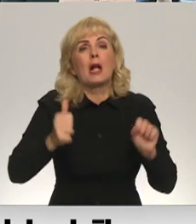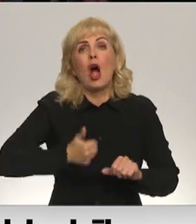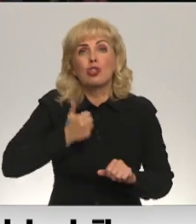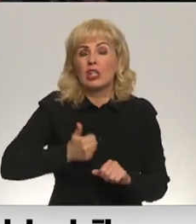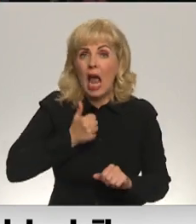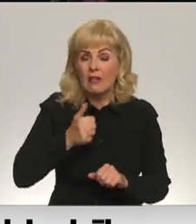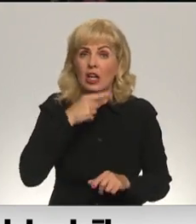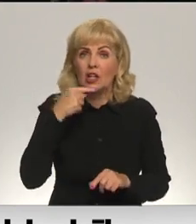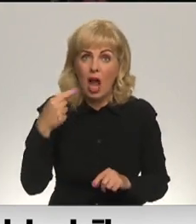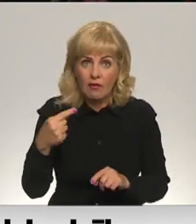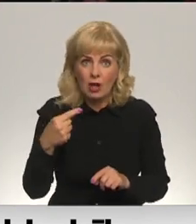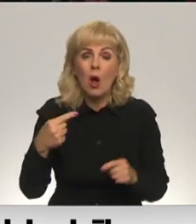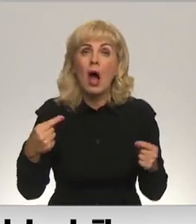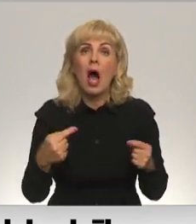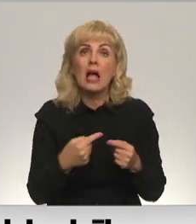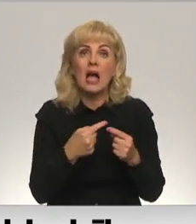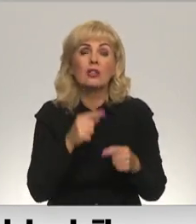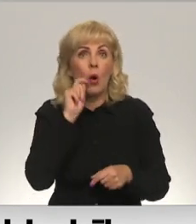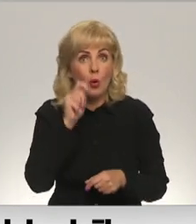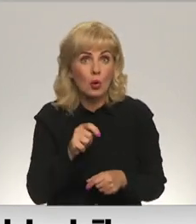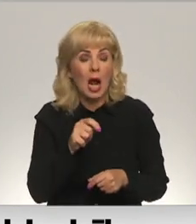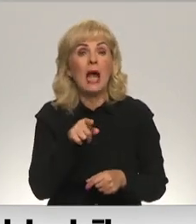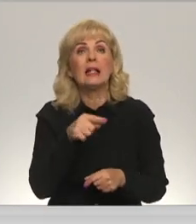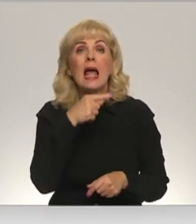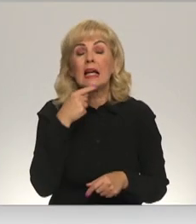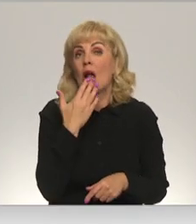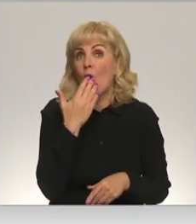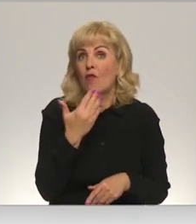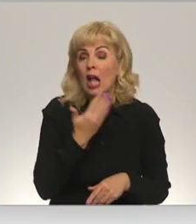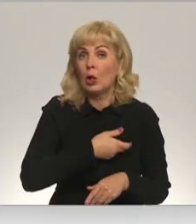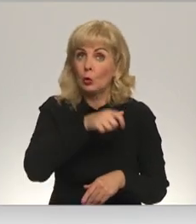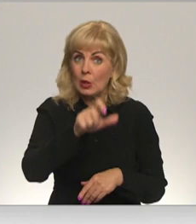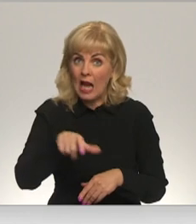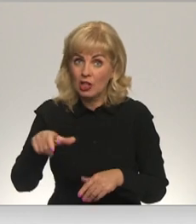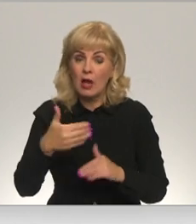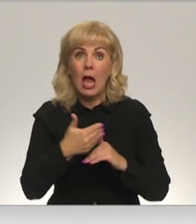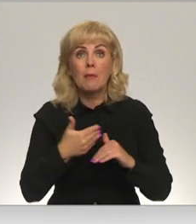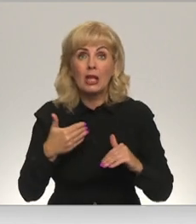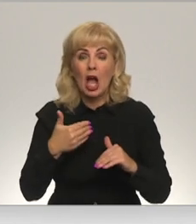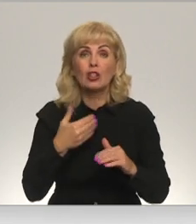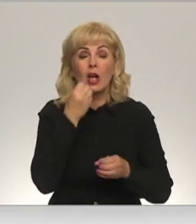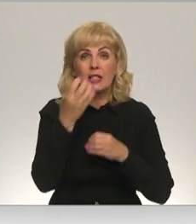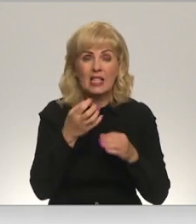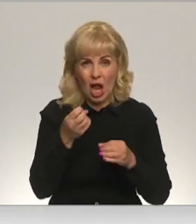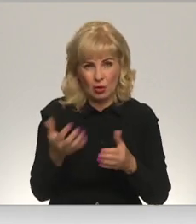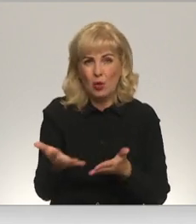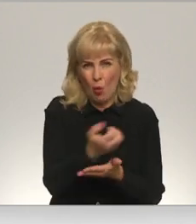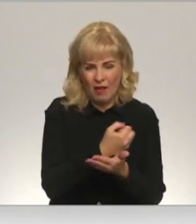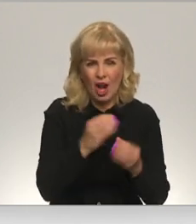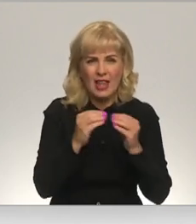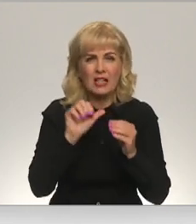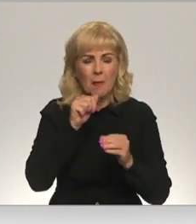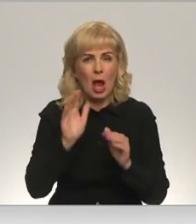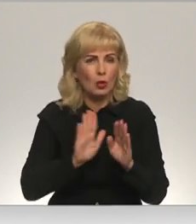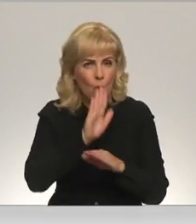attaisnojotās agresīju Ukrainā. Krievādīgai iedzīvotāji priekšlaicīgu ziedu novākšanu ar traktoru 10. maija rītā